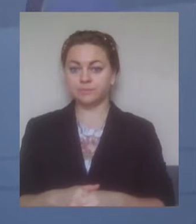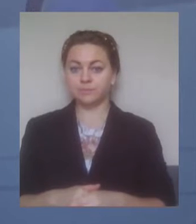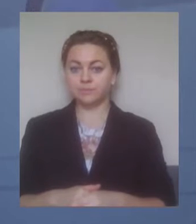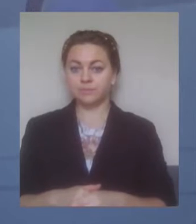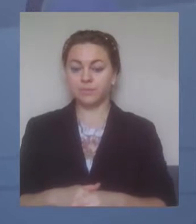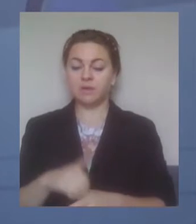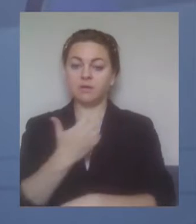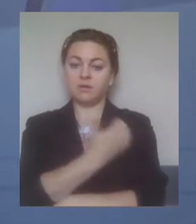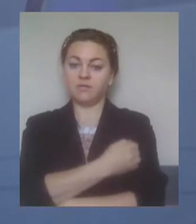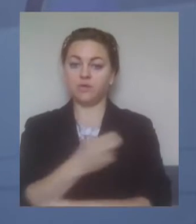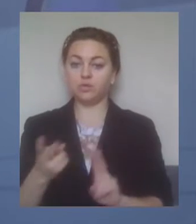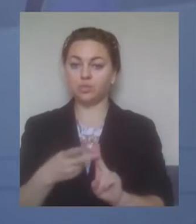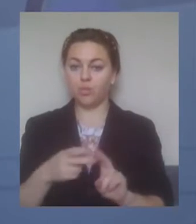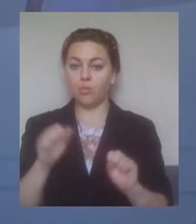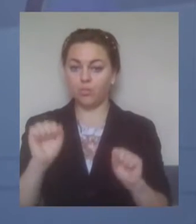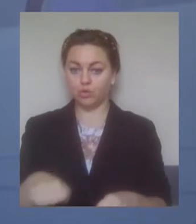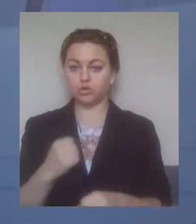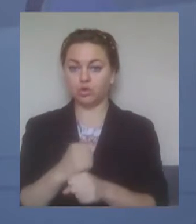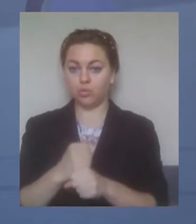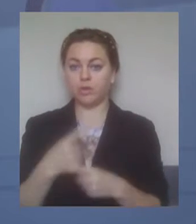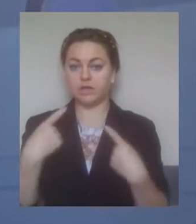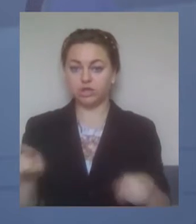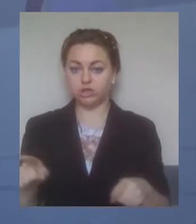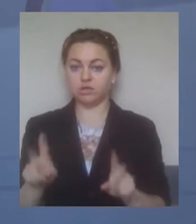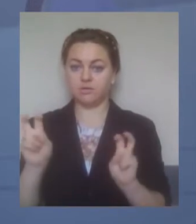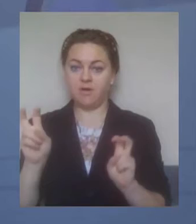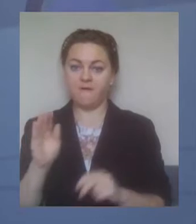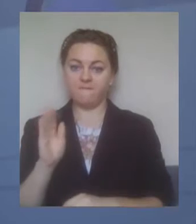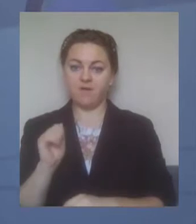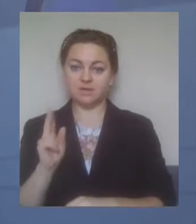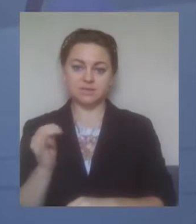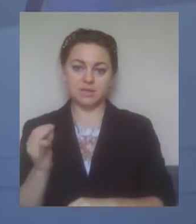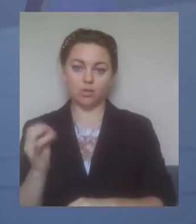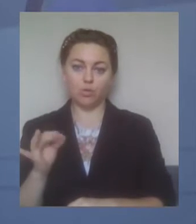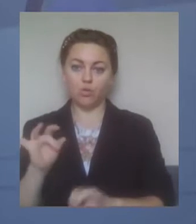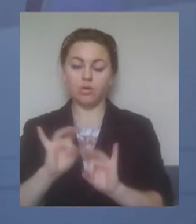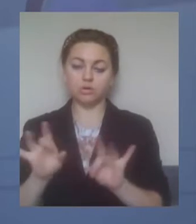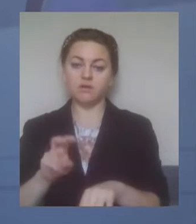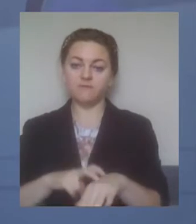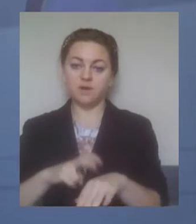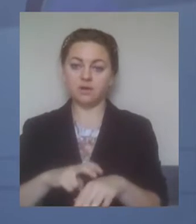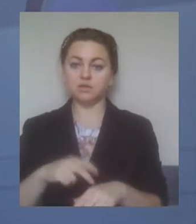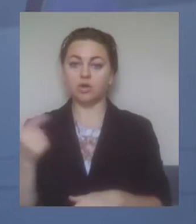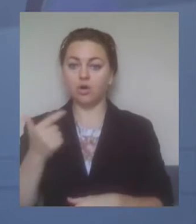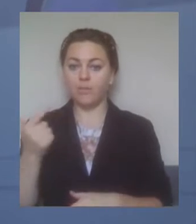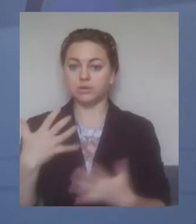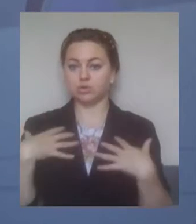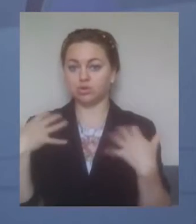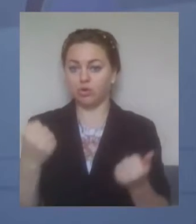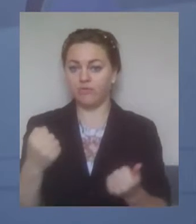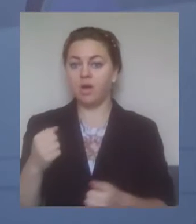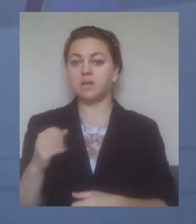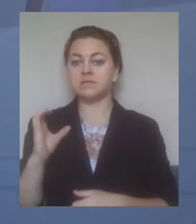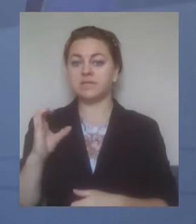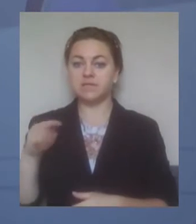Ревакцинацію від коронавірусу можна робити іншою вакциною. Таке Суспільному розказав лікар, експерт обласного центру громадського здоров'я Святослав Лініко.